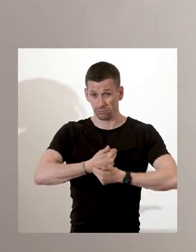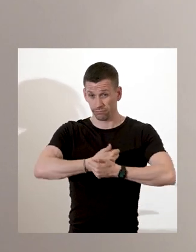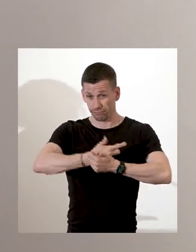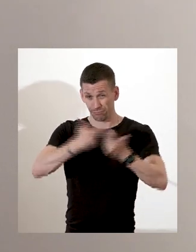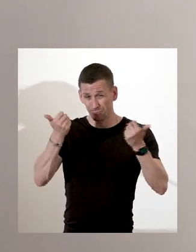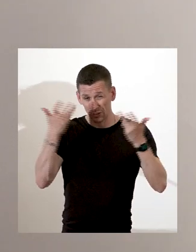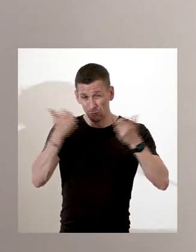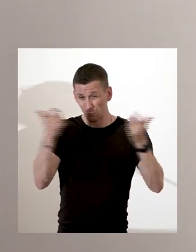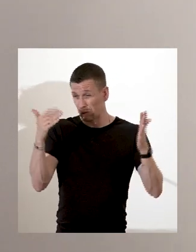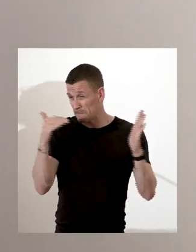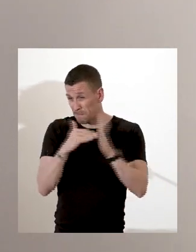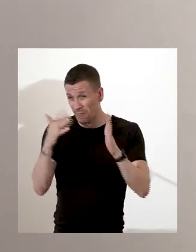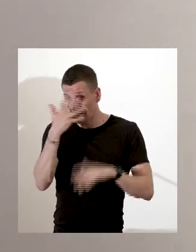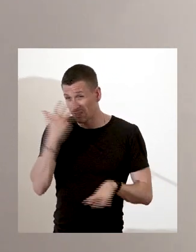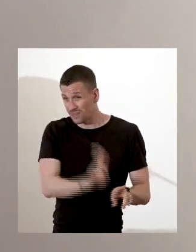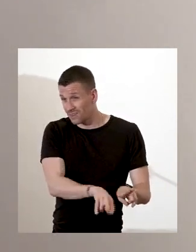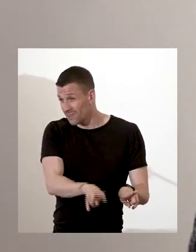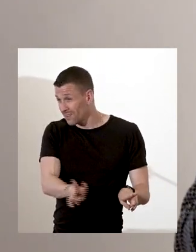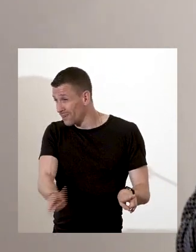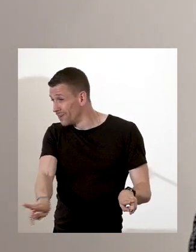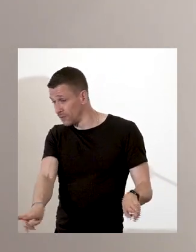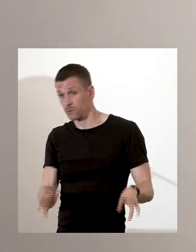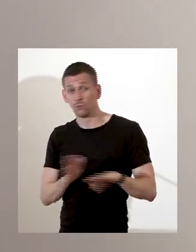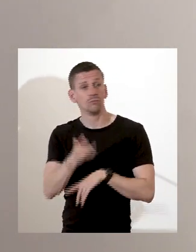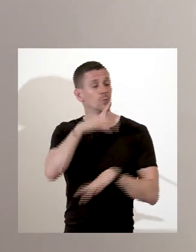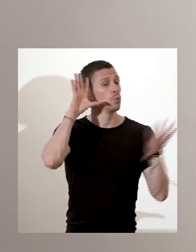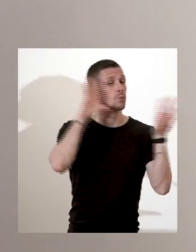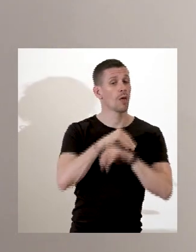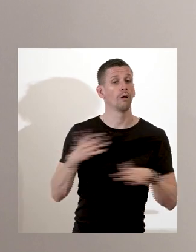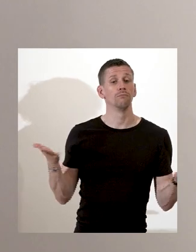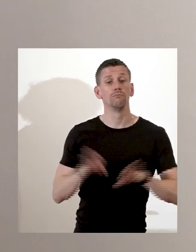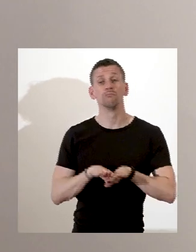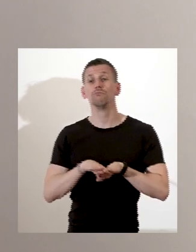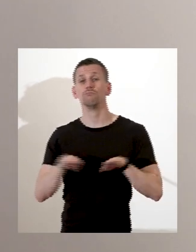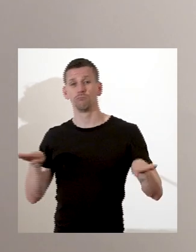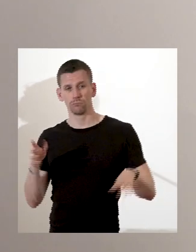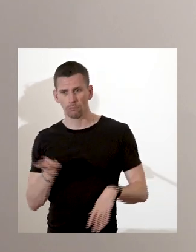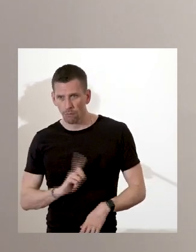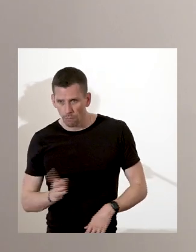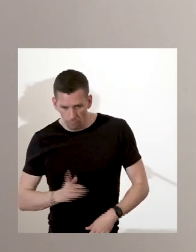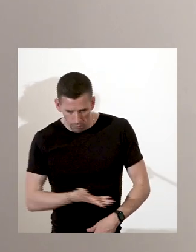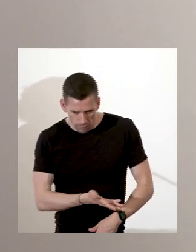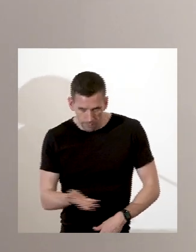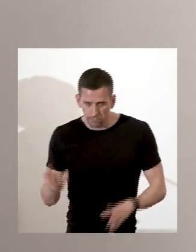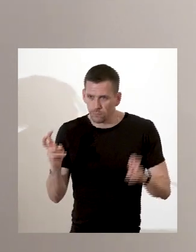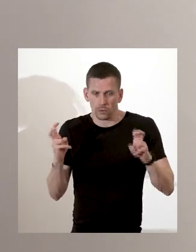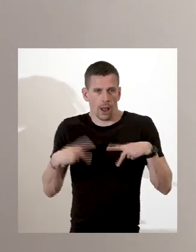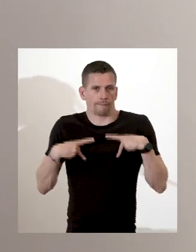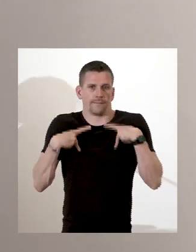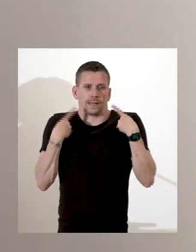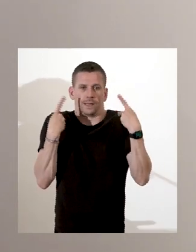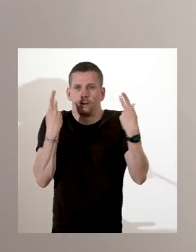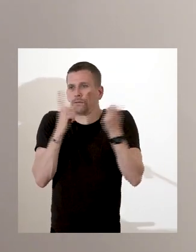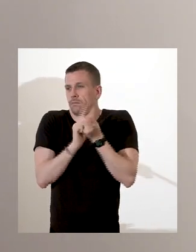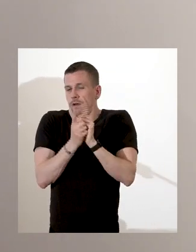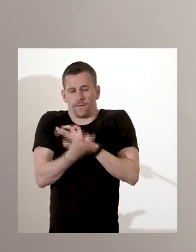récit des origines de New York. Cette découverte est un véritable électrochoc pour les New Yorkais qui réalisent l'ampleur d